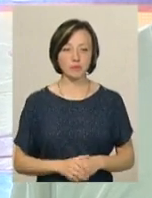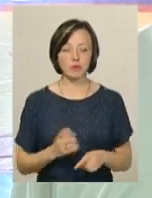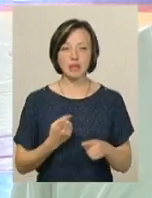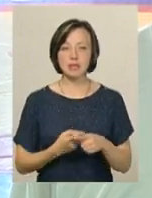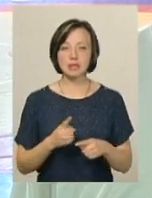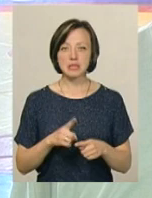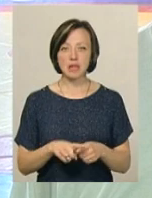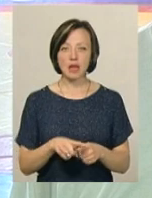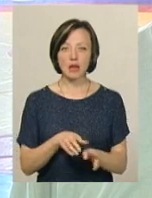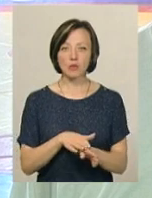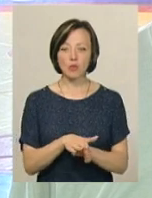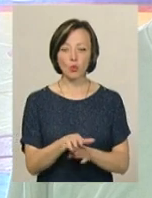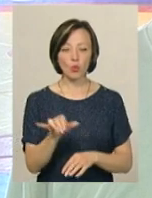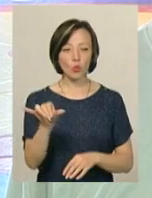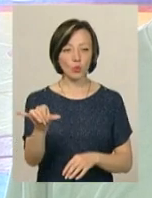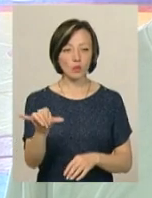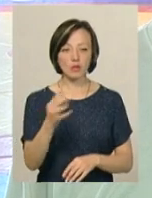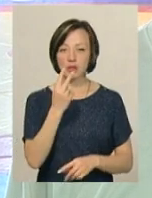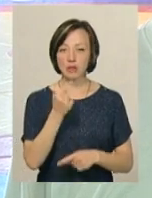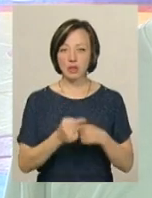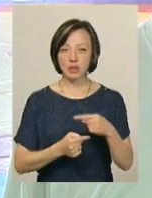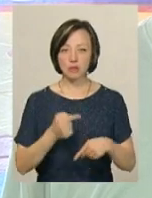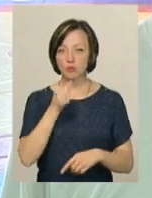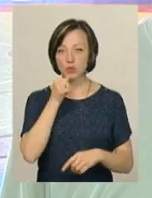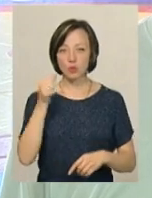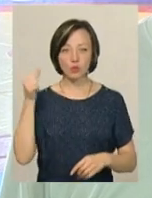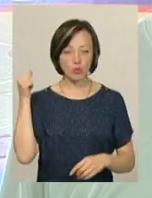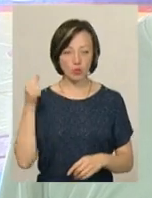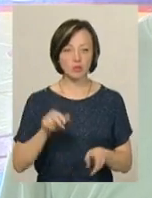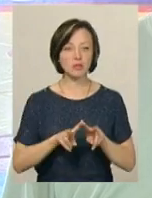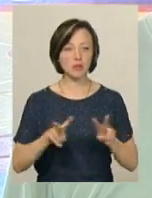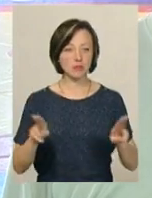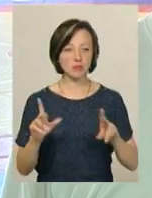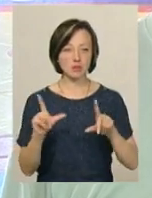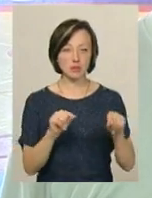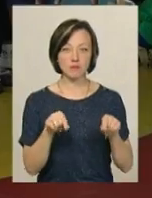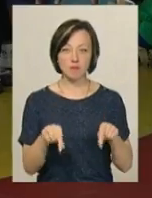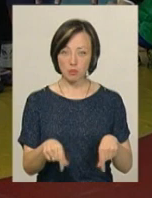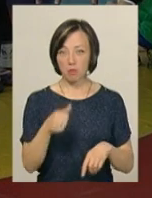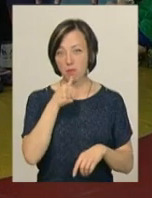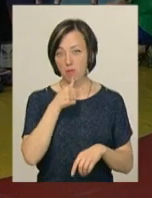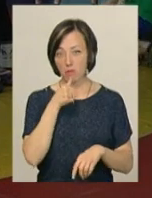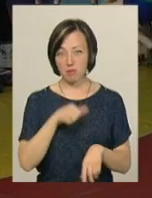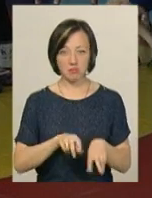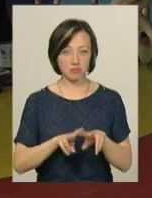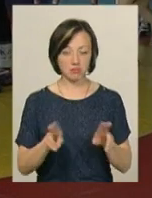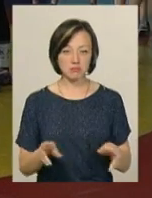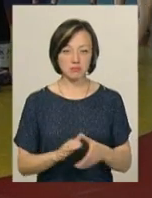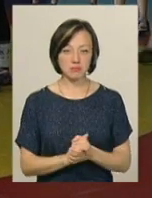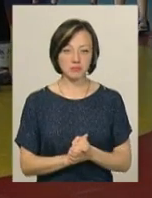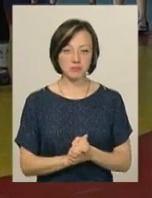відбудеться в них традиційно в тому році. Їздили теж. Це ми спробуємо». «Це більше